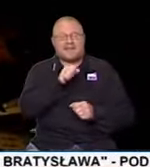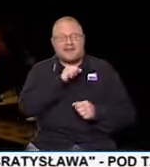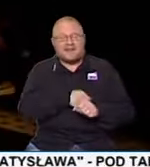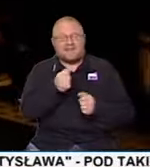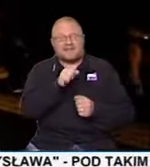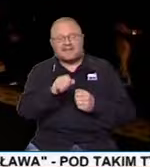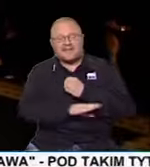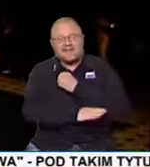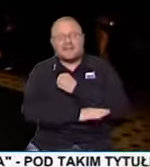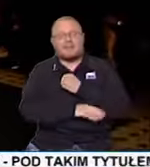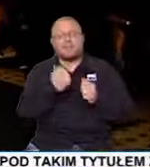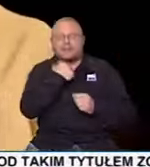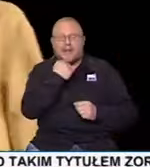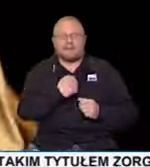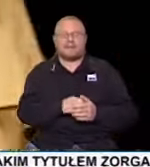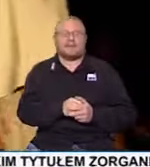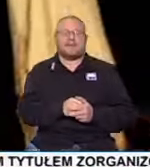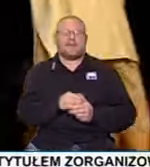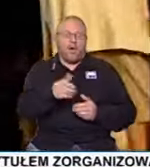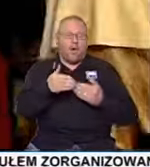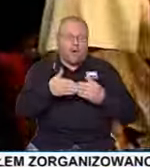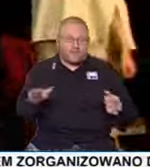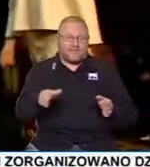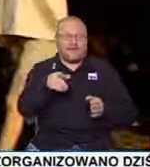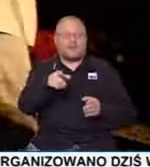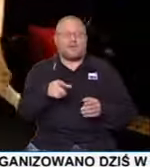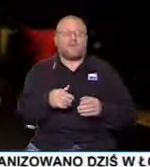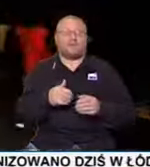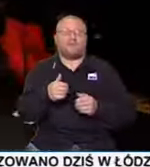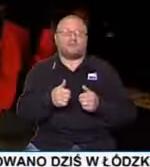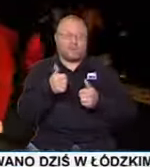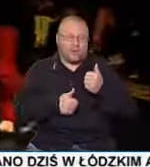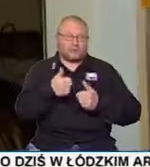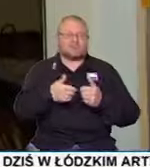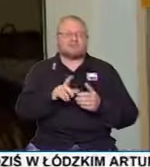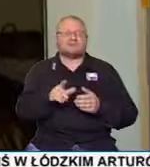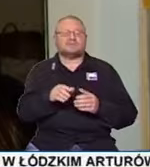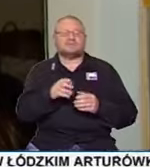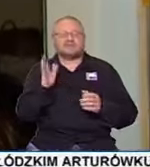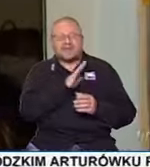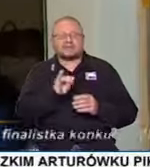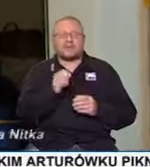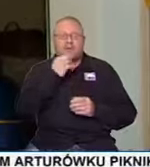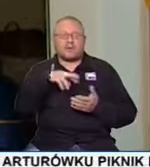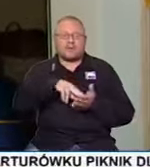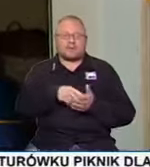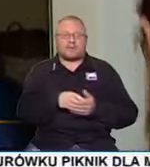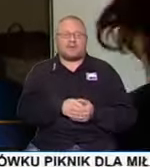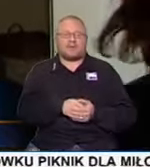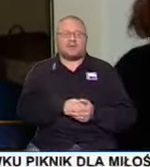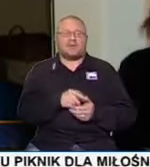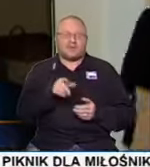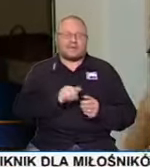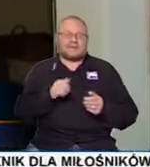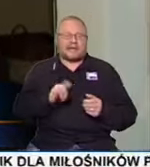czy nawet wyróżnienie podczas tego konkursu otwiera młodym projektantom nowe możliwości. Jest to szansa na w jaki sposób lubicie się tutaj